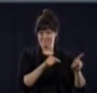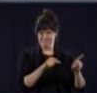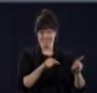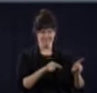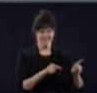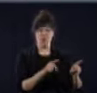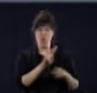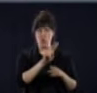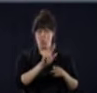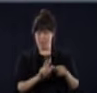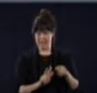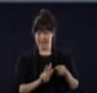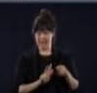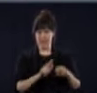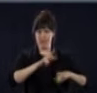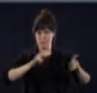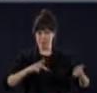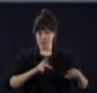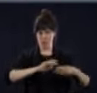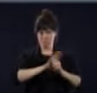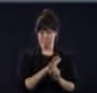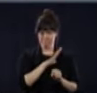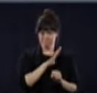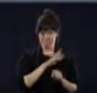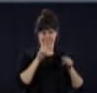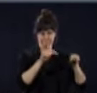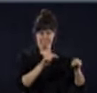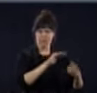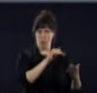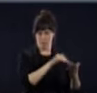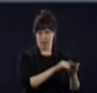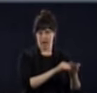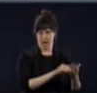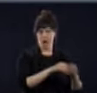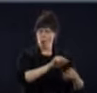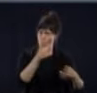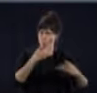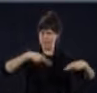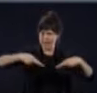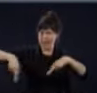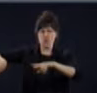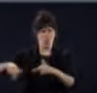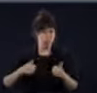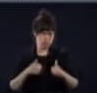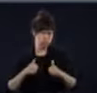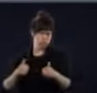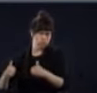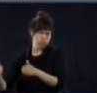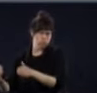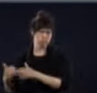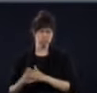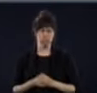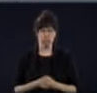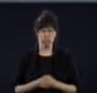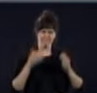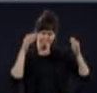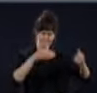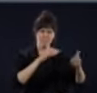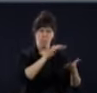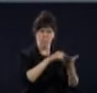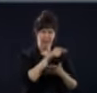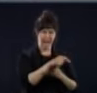on n'est pas préoccupés, autant pour les autres régions que pour la région de Montréal actuellement, mais sur la question de l